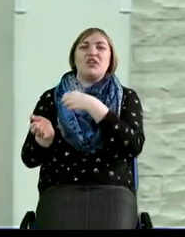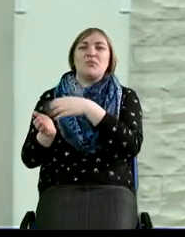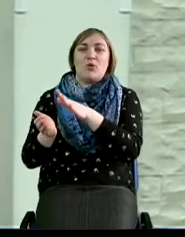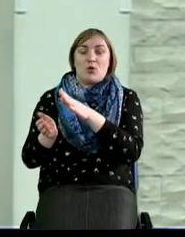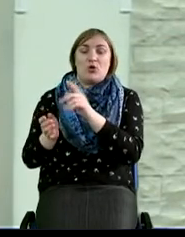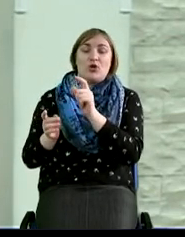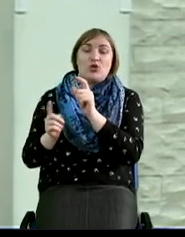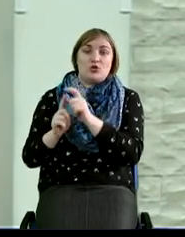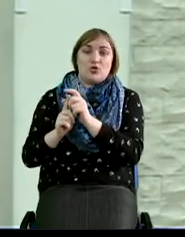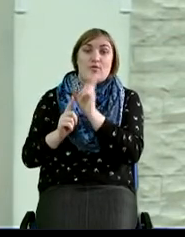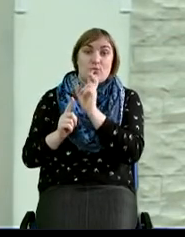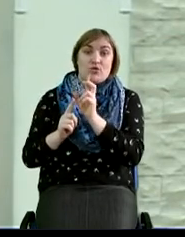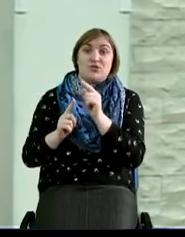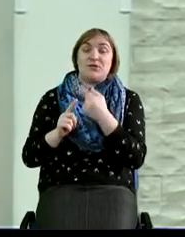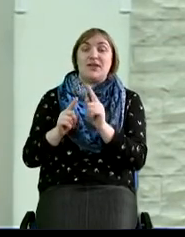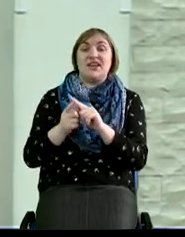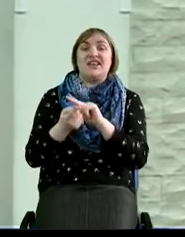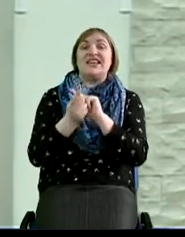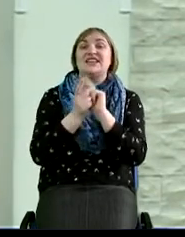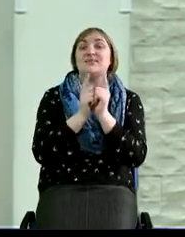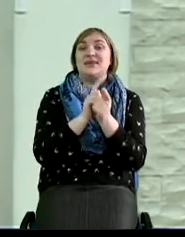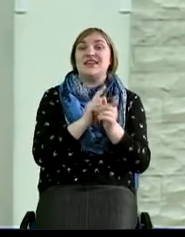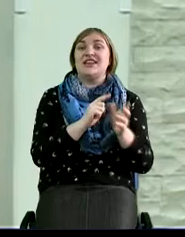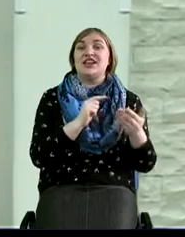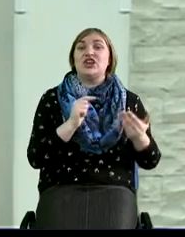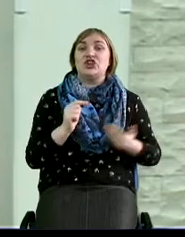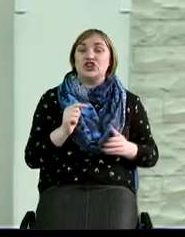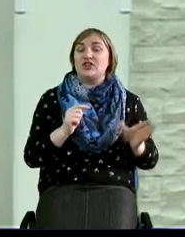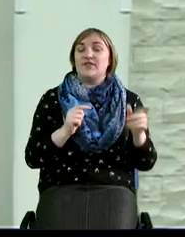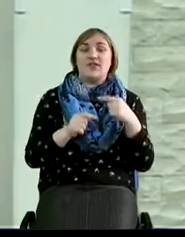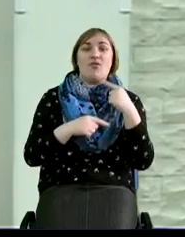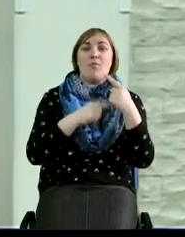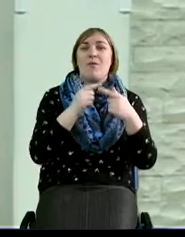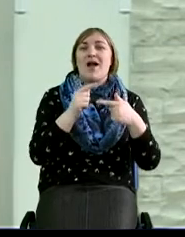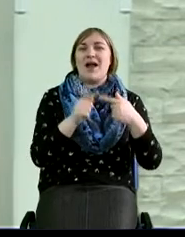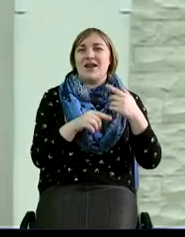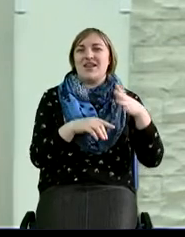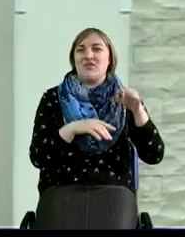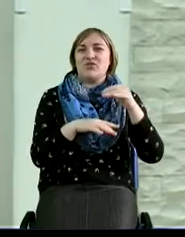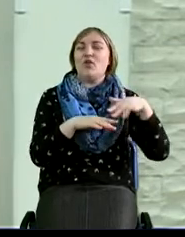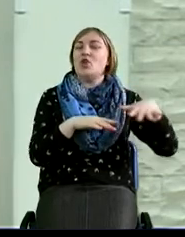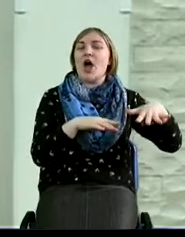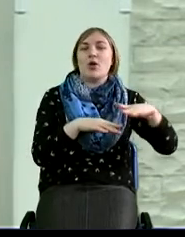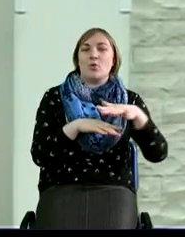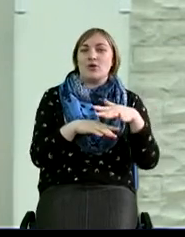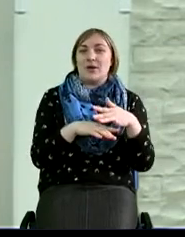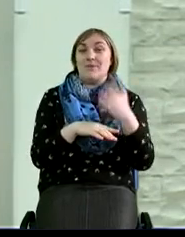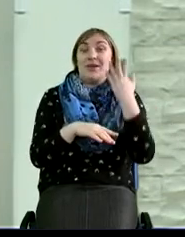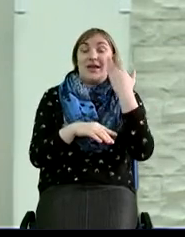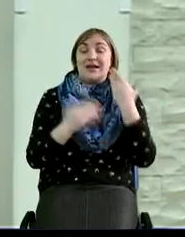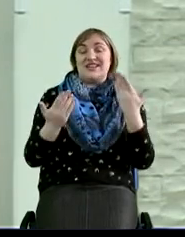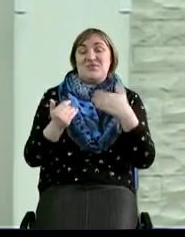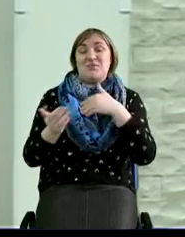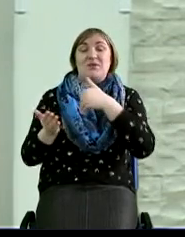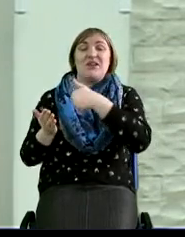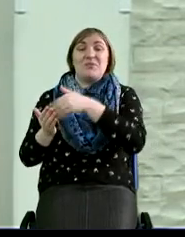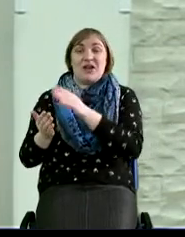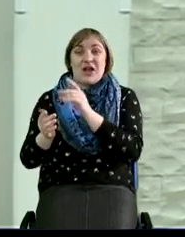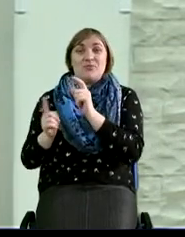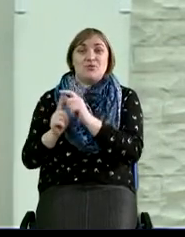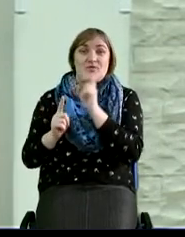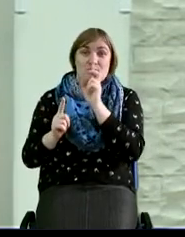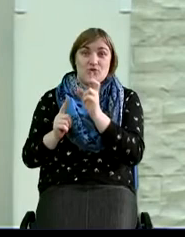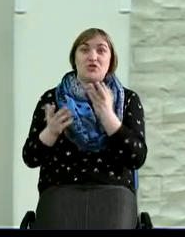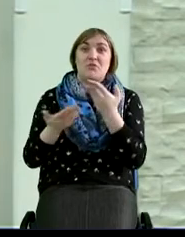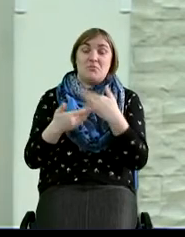это изменило всю жизнь, всего поколения, всего целого народа. И поэтому, когда мы с вами пренебрегаем Словом Божьим, то мы